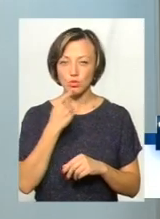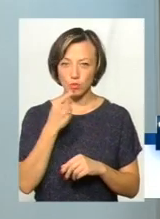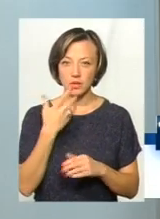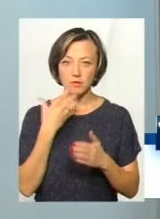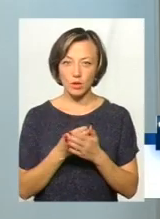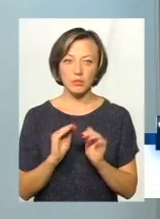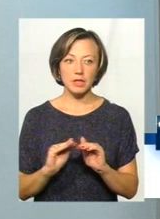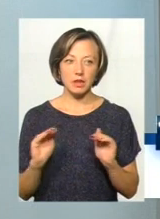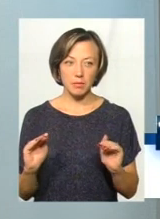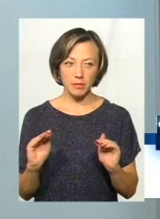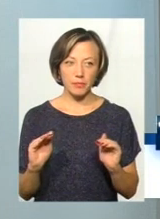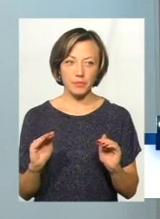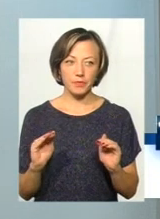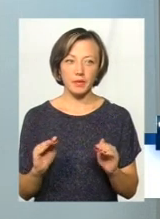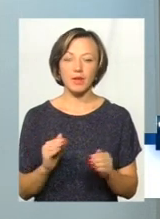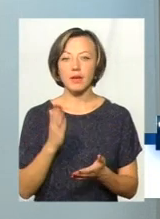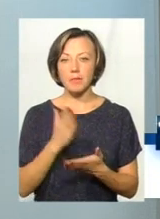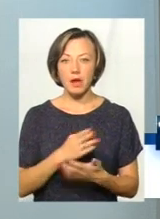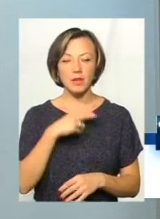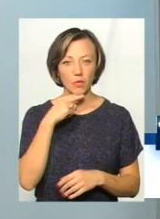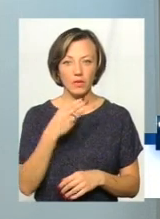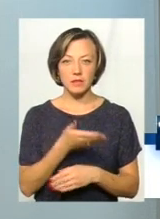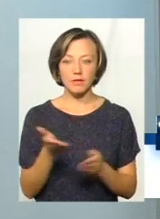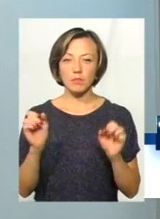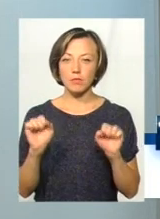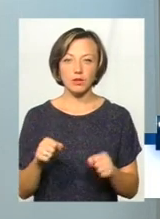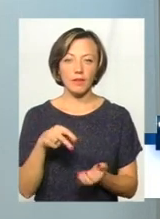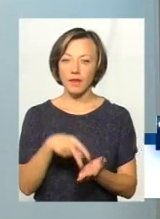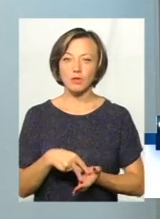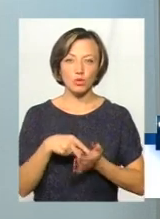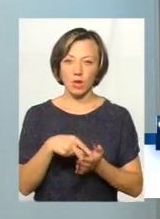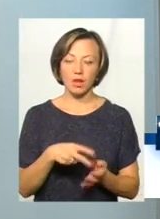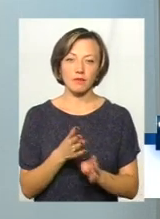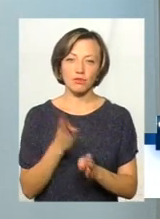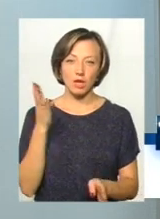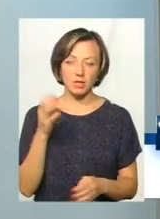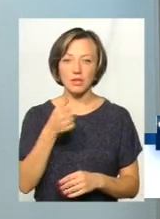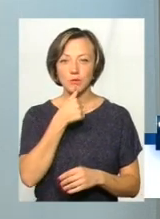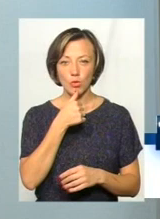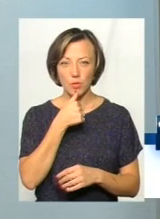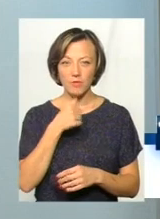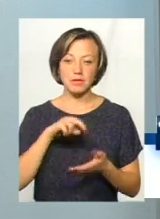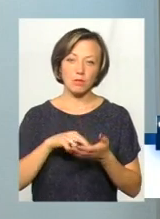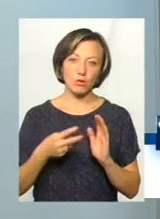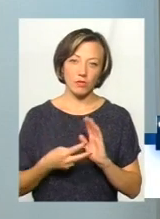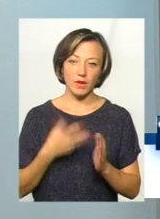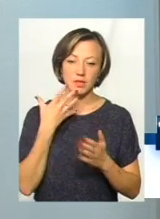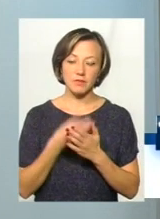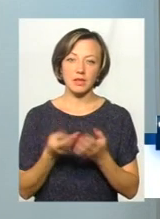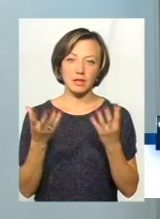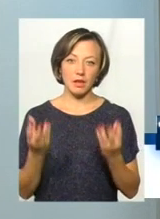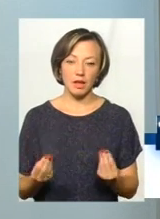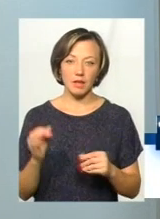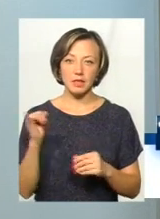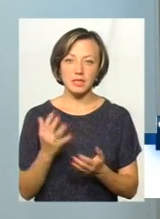своїм дітям, майте на увазі. Ви можете не стояти вже в черзі, а спробувати спланувати свій день